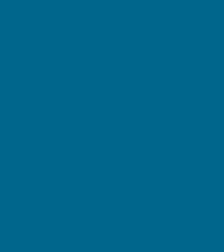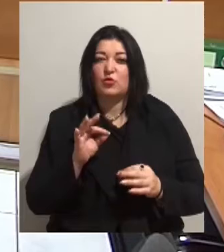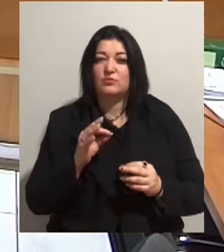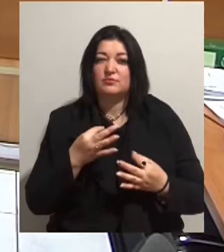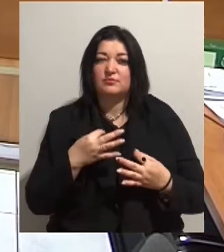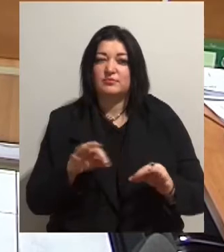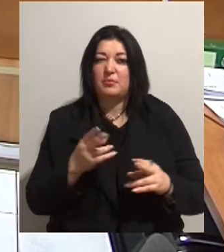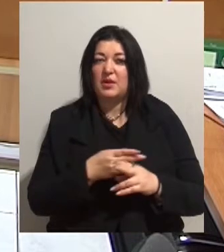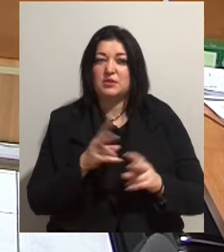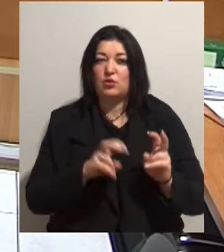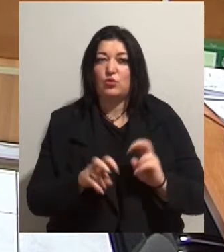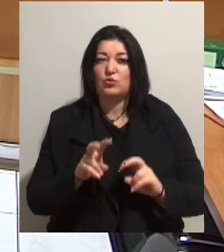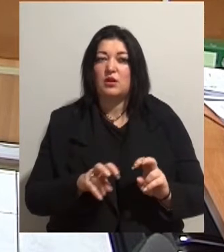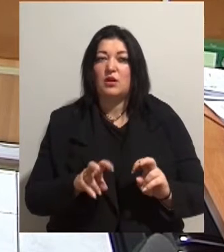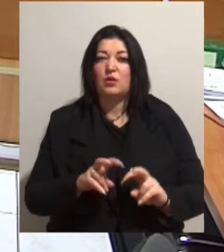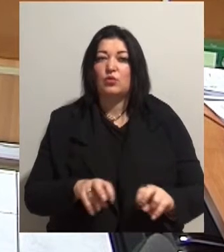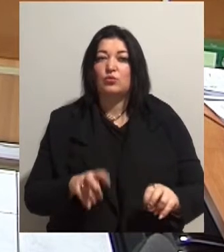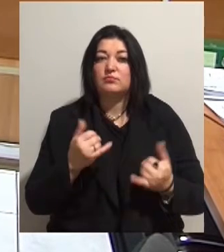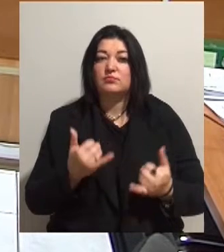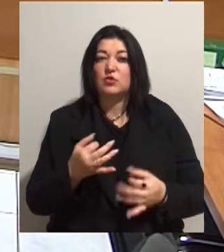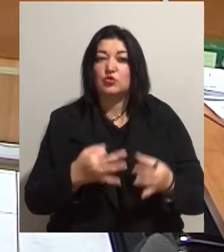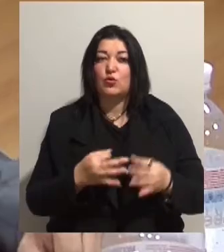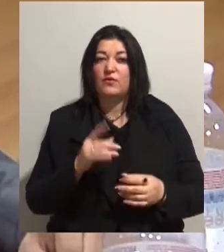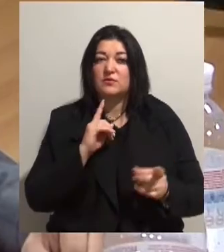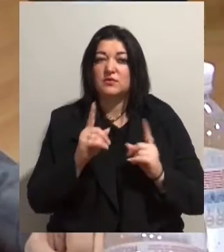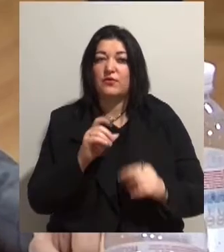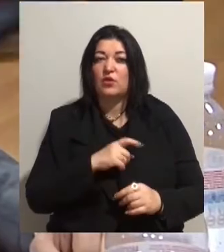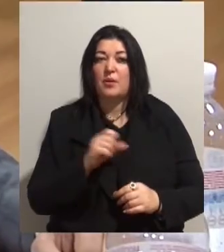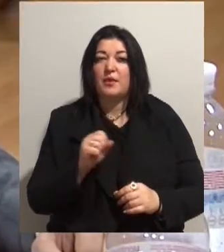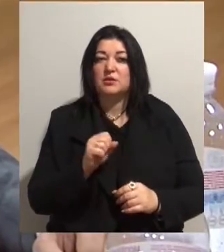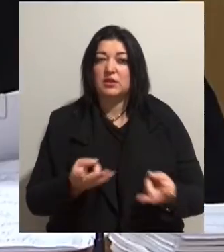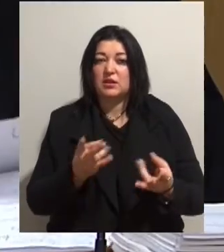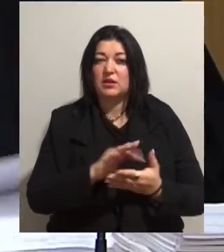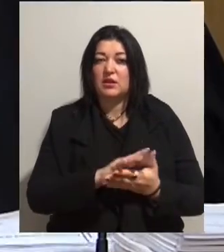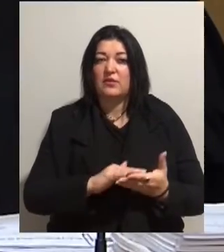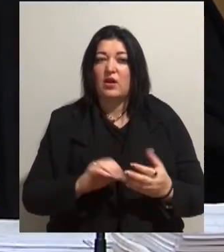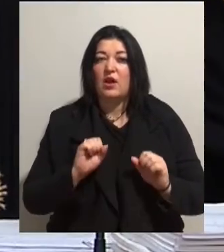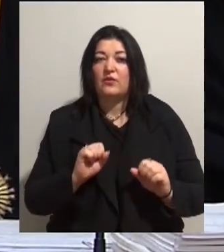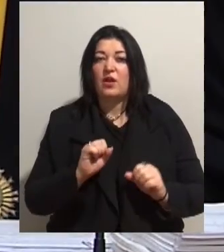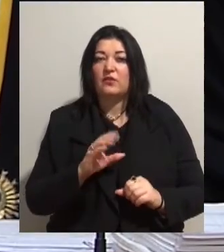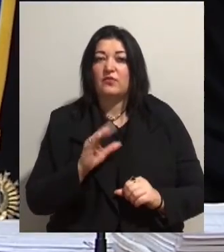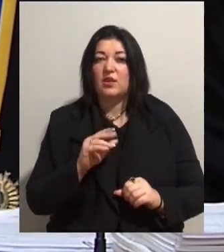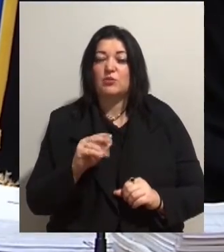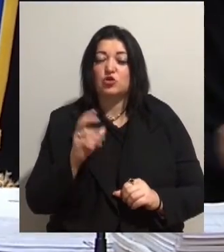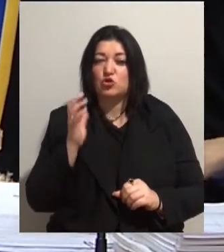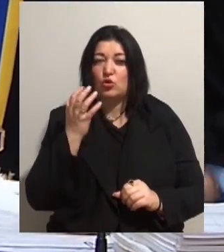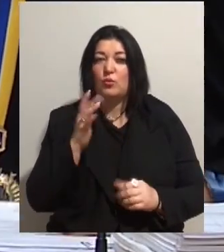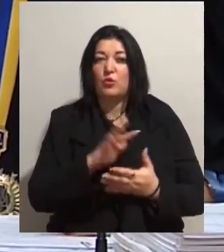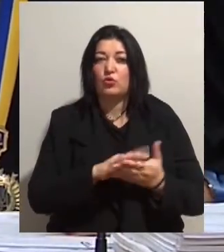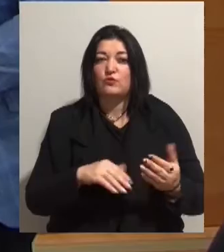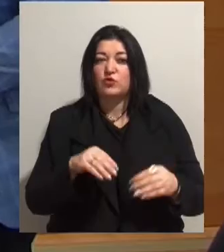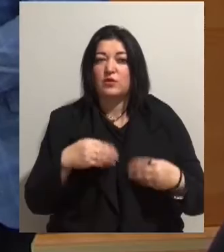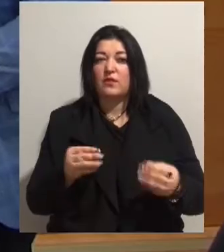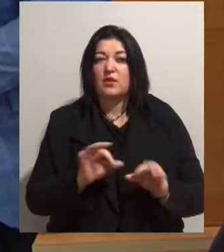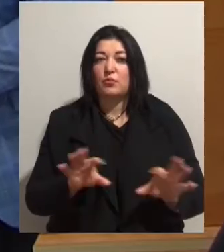У судовому засіданні по справі співвласника готелю «Токіостар» Вадима Чорного оголосили перерву до 21